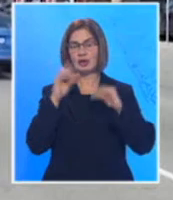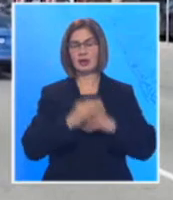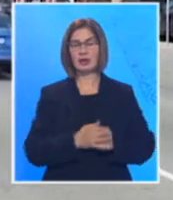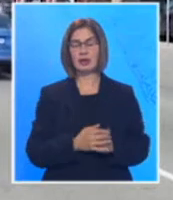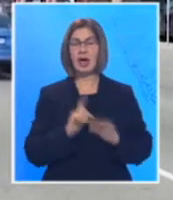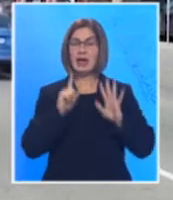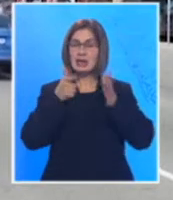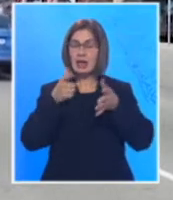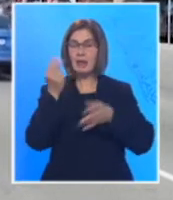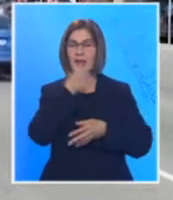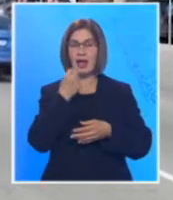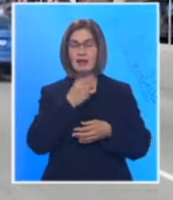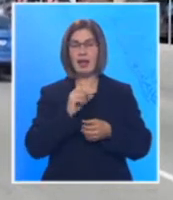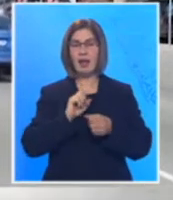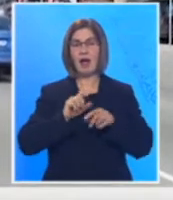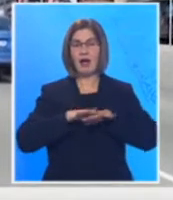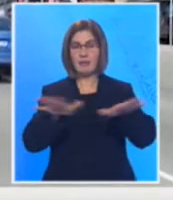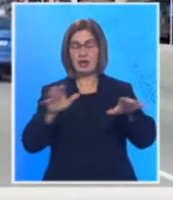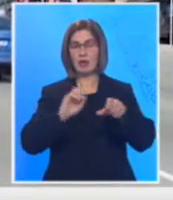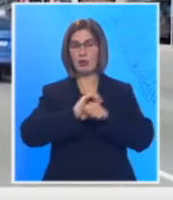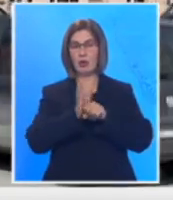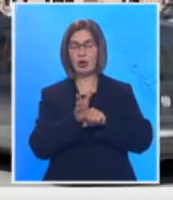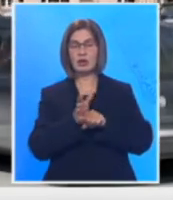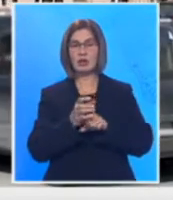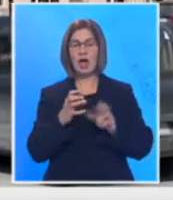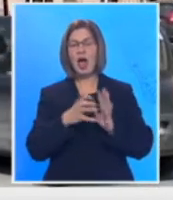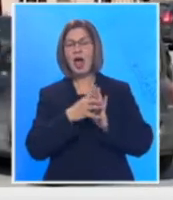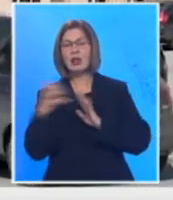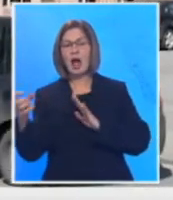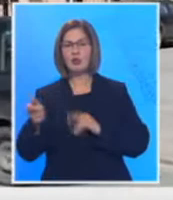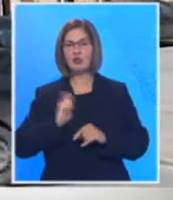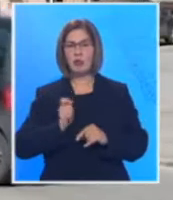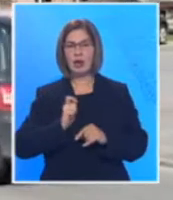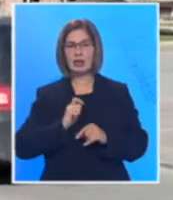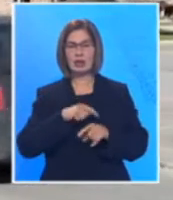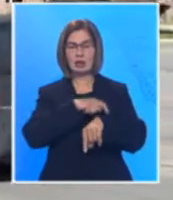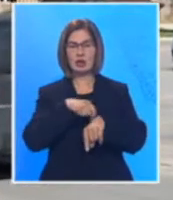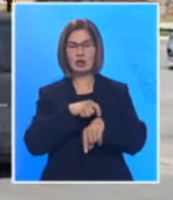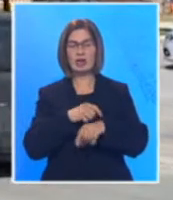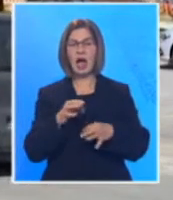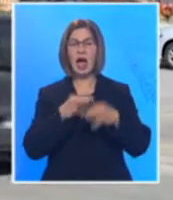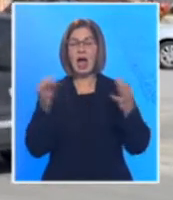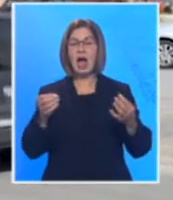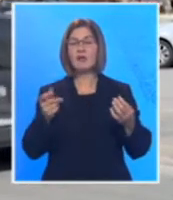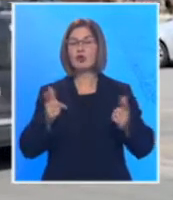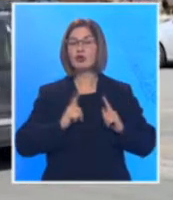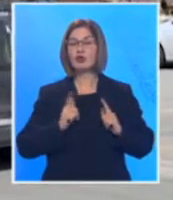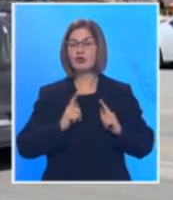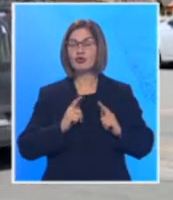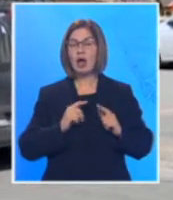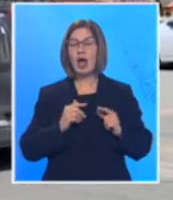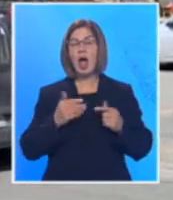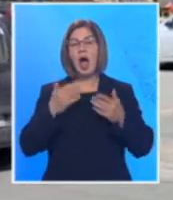Sednu nedelju epidemije koronavirusa Srbije će pamtiti po najdužem policijskom času, a javnost najviše iščekuje na evo relaksacije